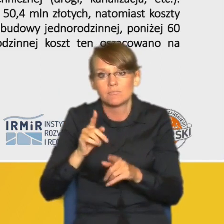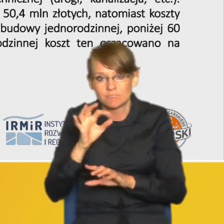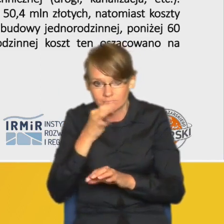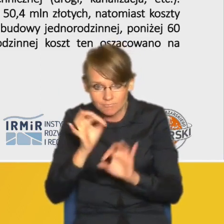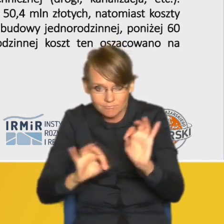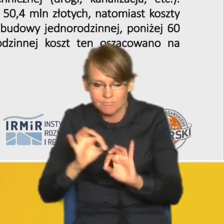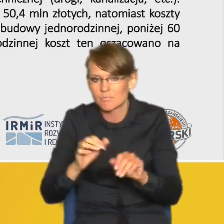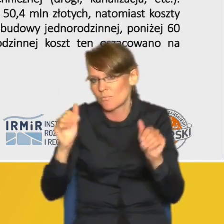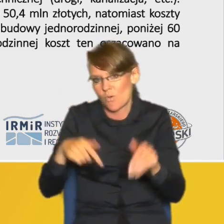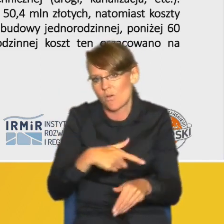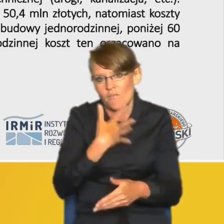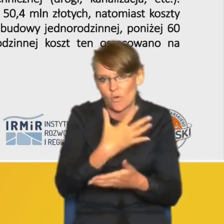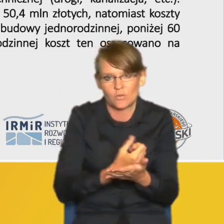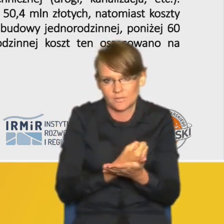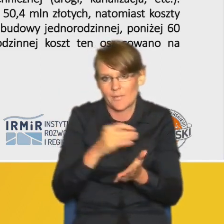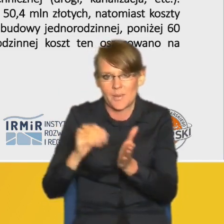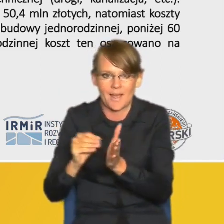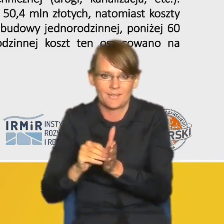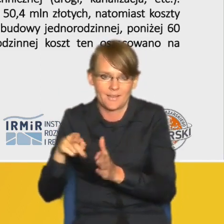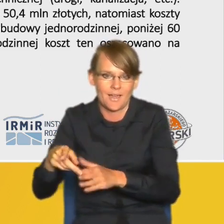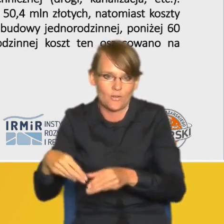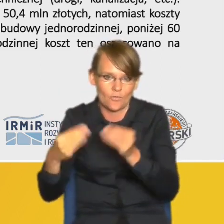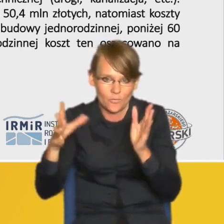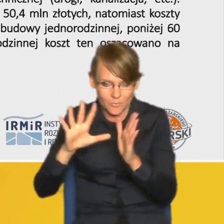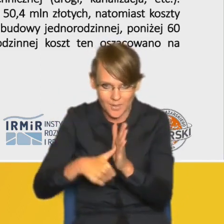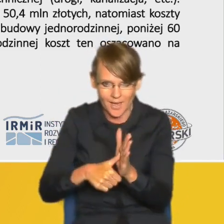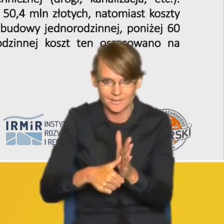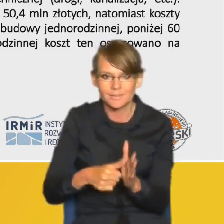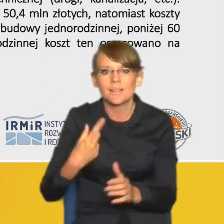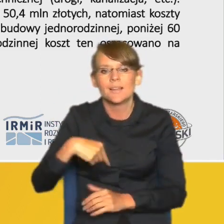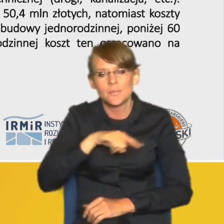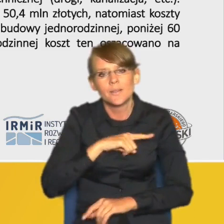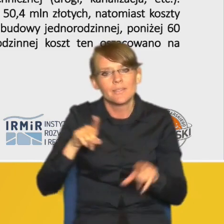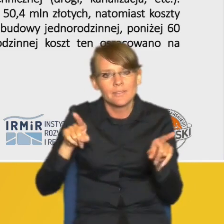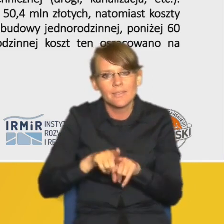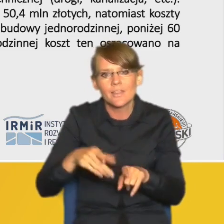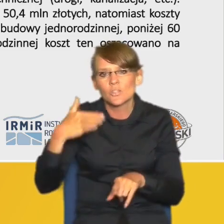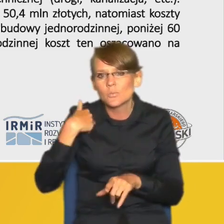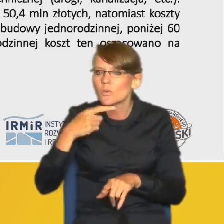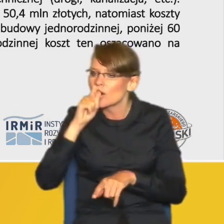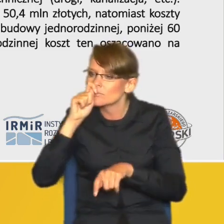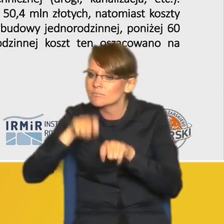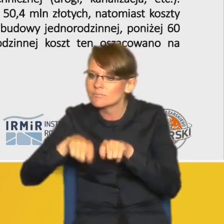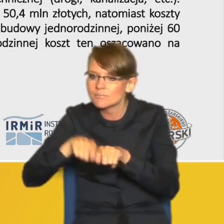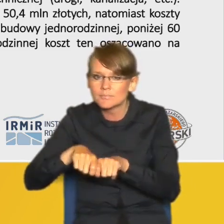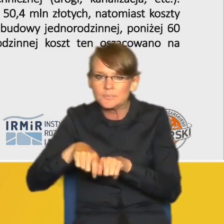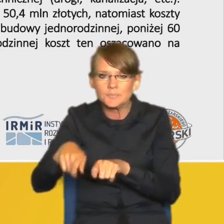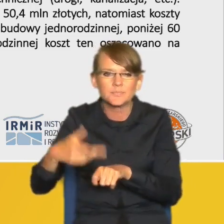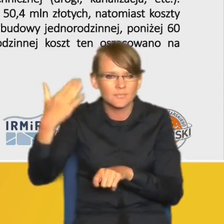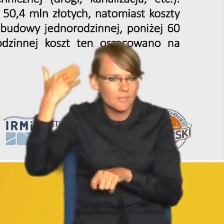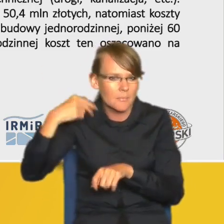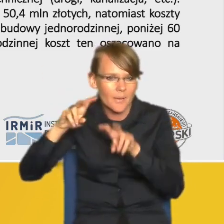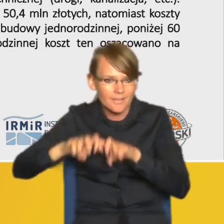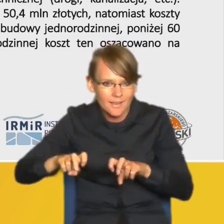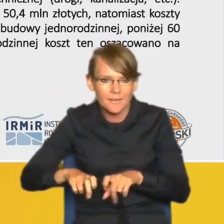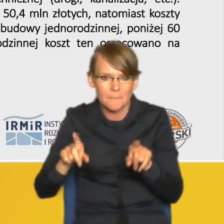urbanistycznej to sięgnęliśmy również do badań wcześniejszych jak i